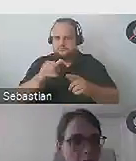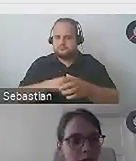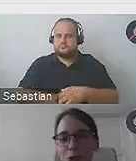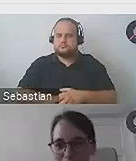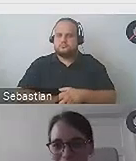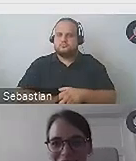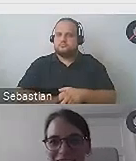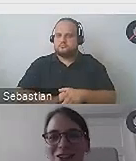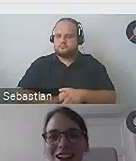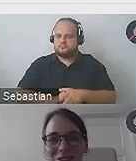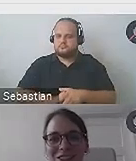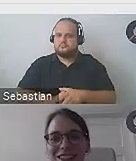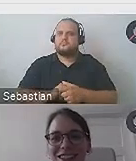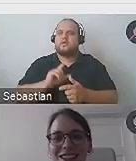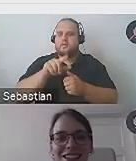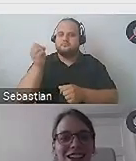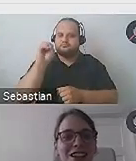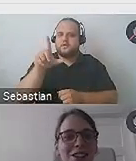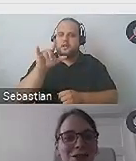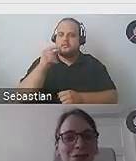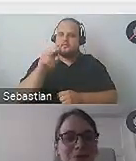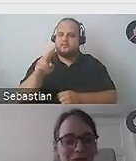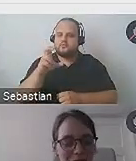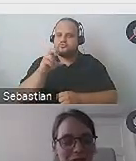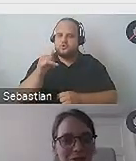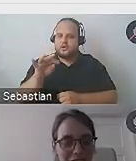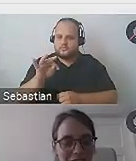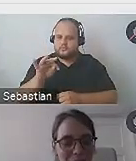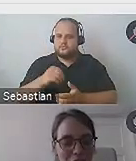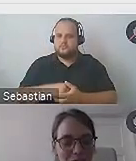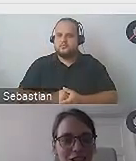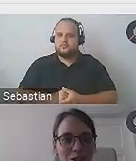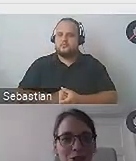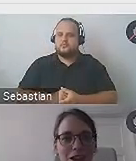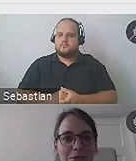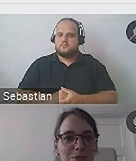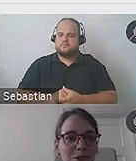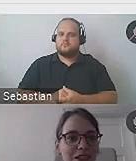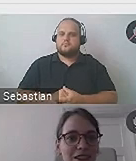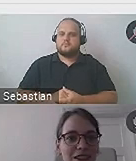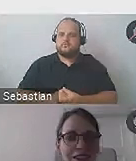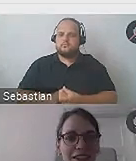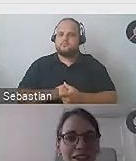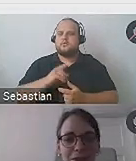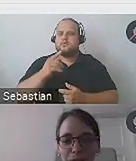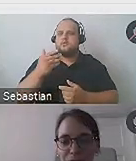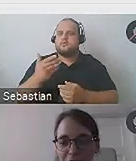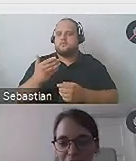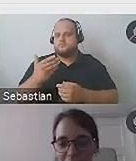To nie udostępnię ekranu, ale wrzucę link na czacie. W najbliższym czasie rozpoczynamy projekt